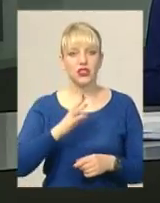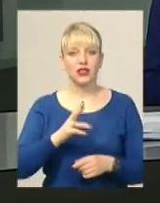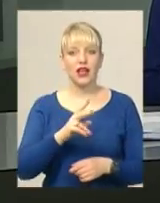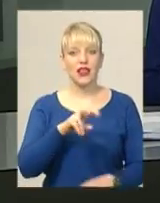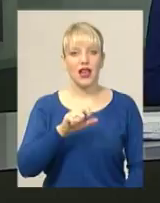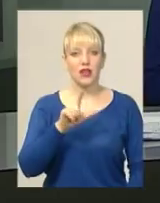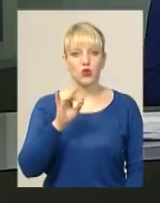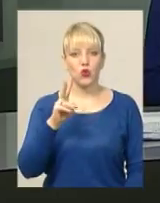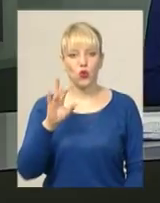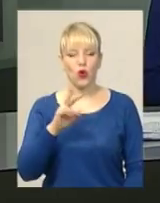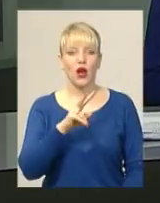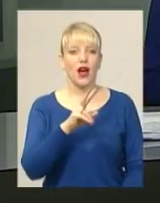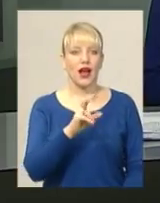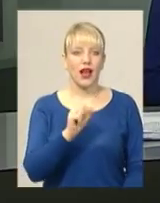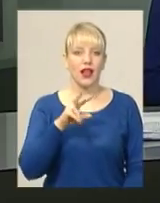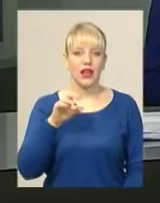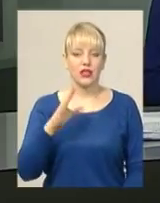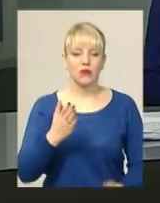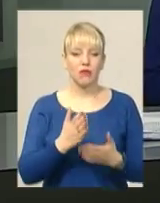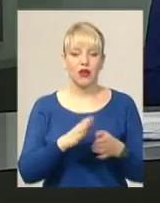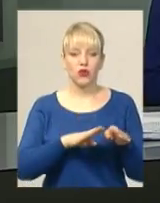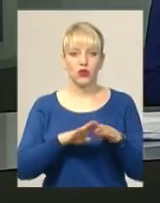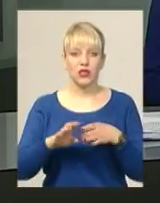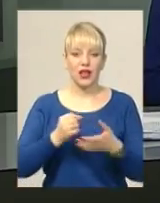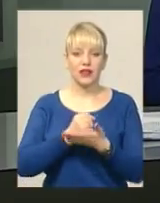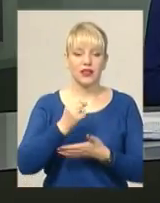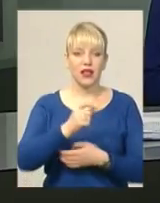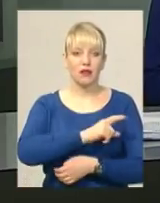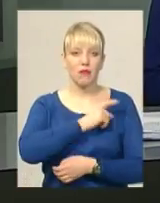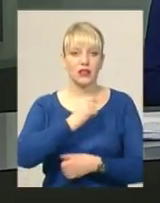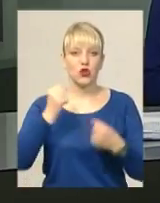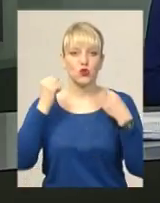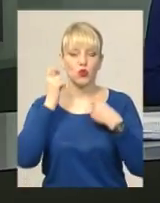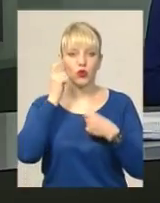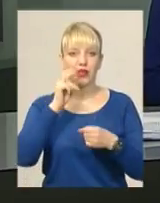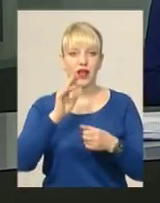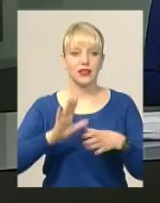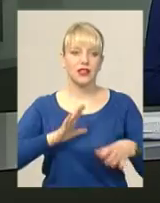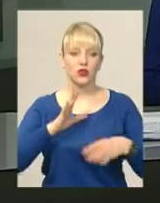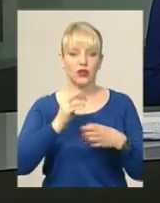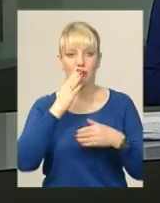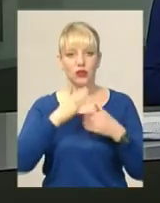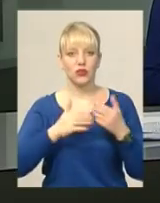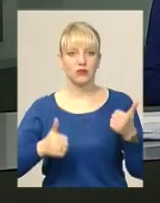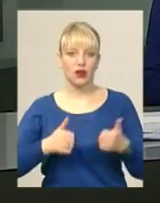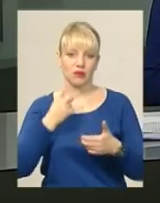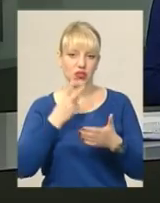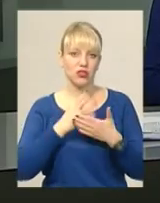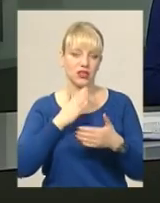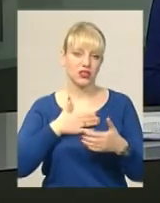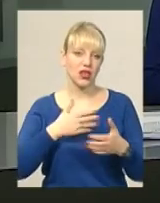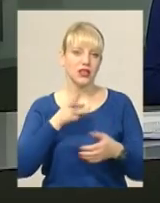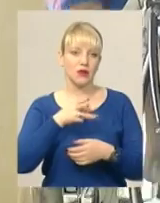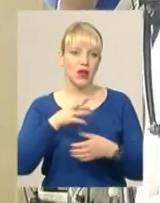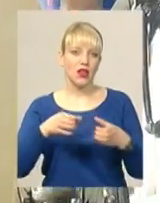Анастасія Калашнік. Дівчата мають розряд кандидата в майстрі спорту України. Як вони тренуються напередодні змагань, бачила наша знімальна